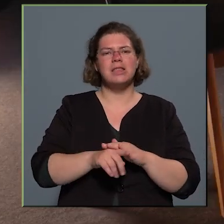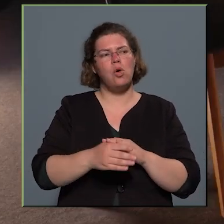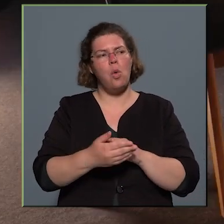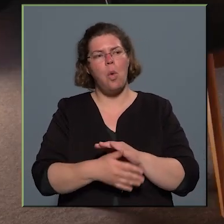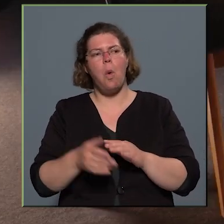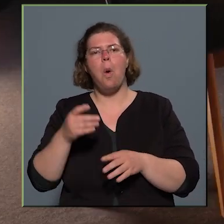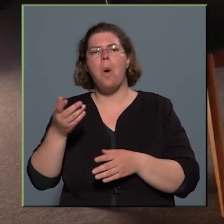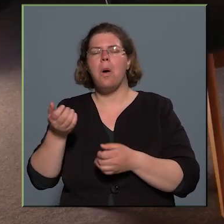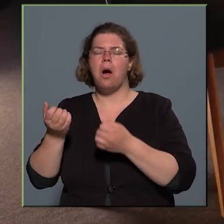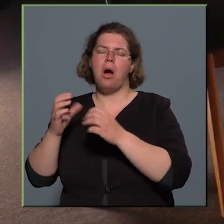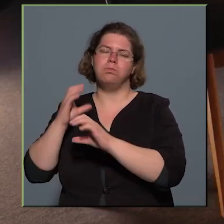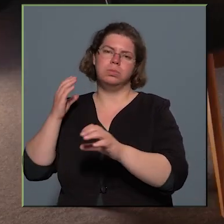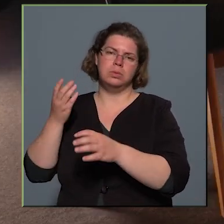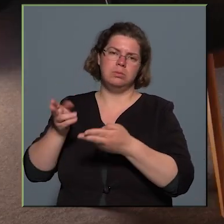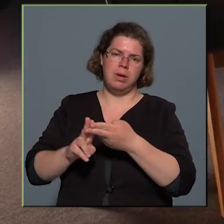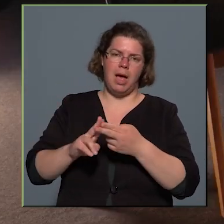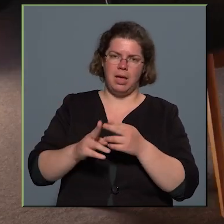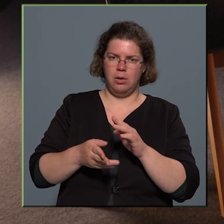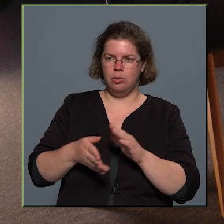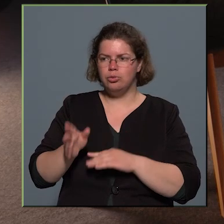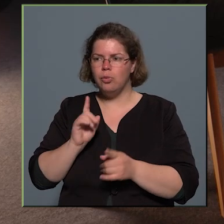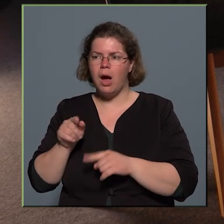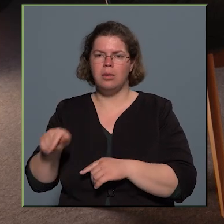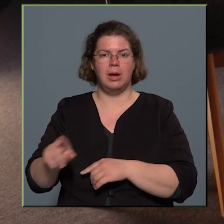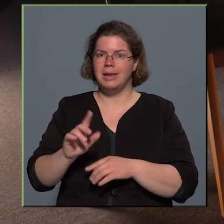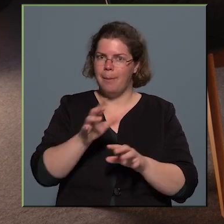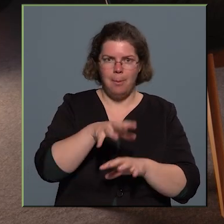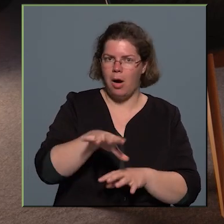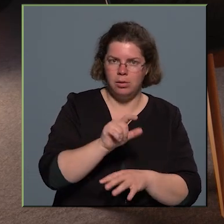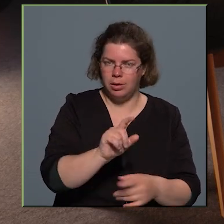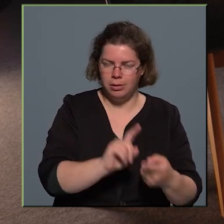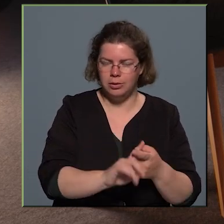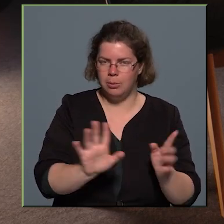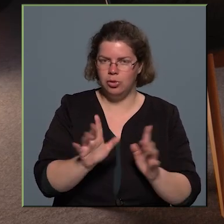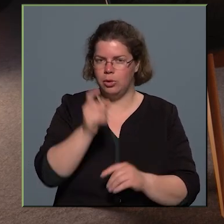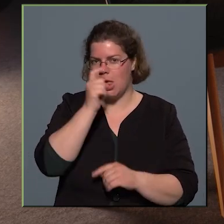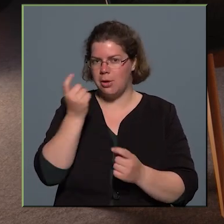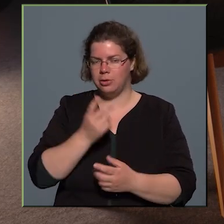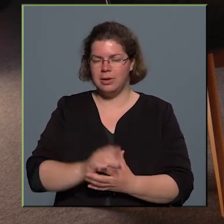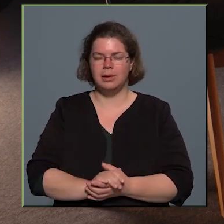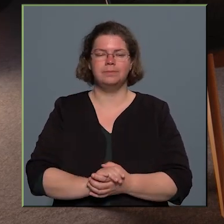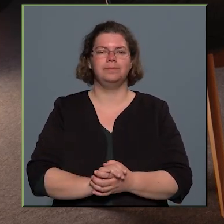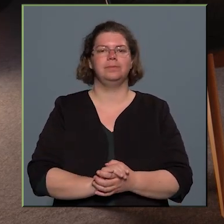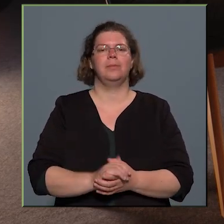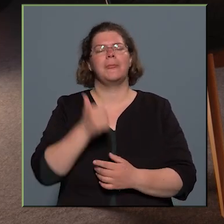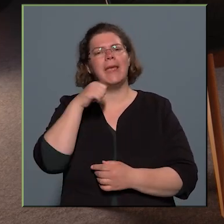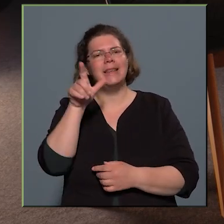buszpályódvor környékén volt jellemző, tehát nem magában a parkban ezt mindenképpen le kell szögezni. A népliget